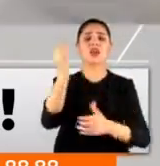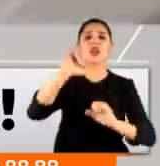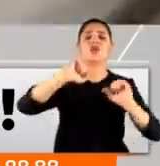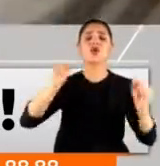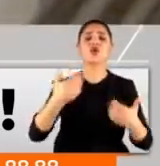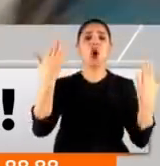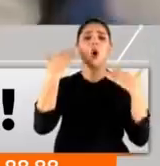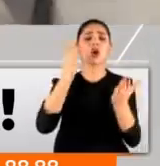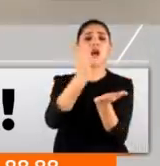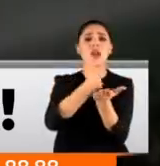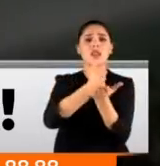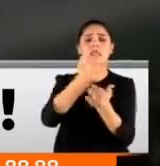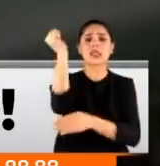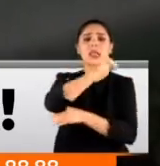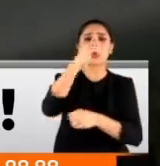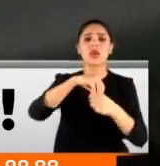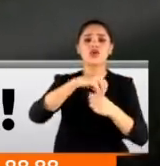tırlarında gömülmeyi bekliyor.